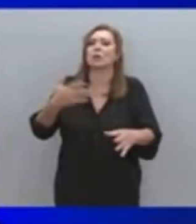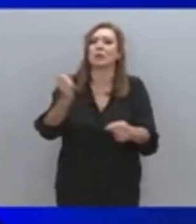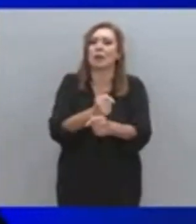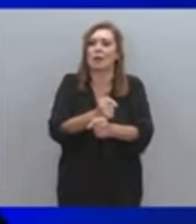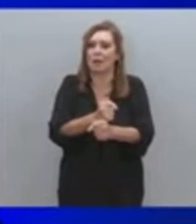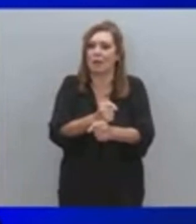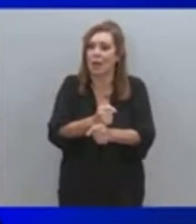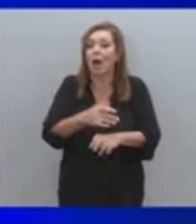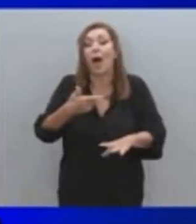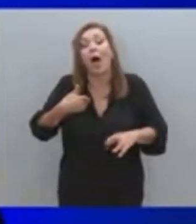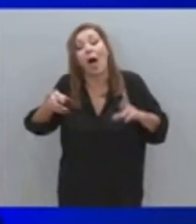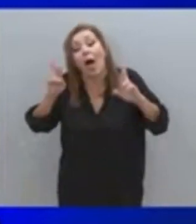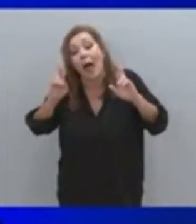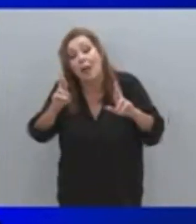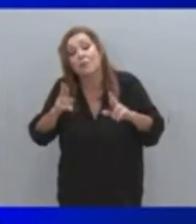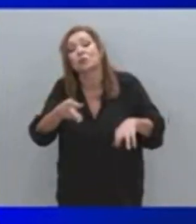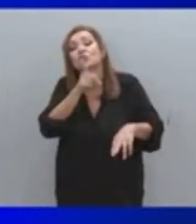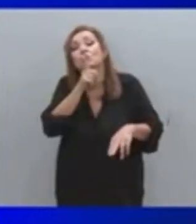δρόμο αυτό.